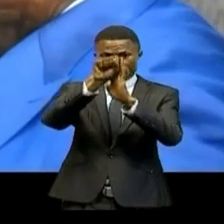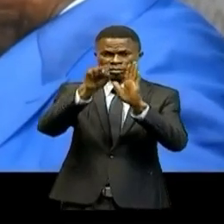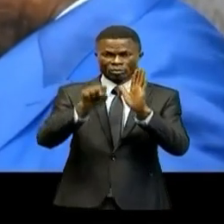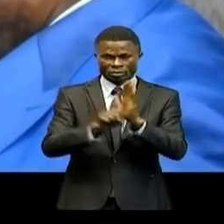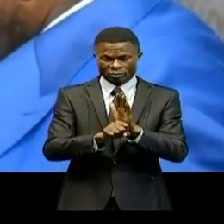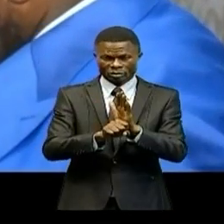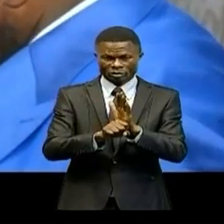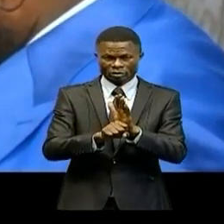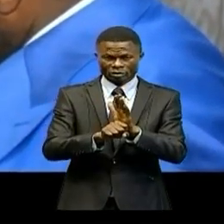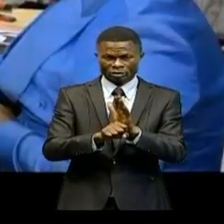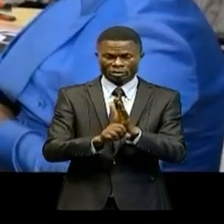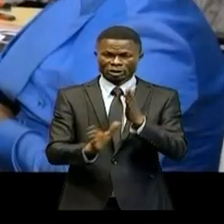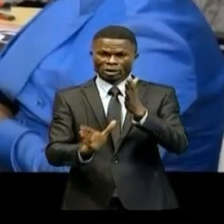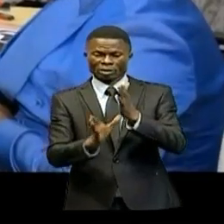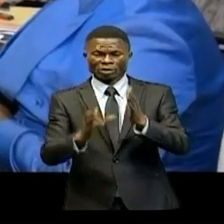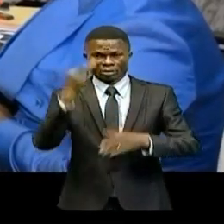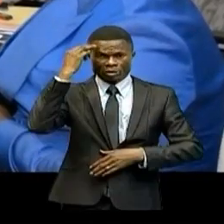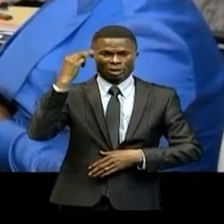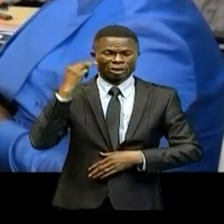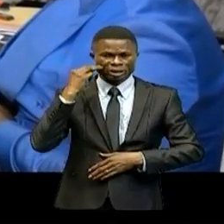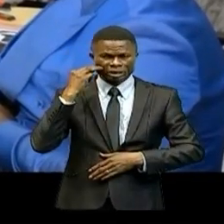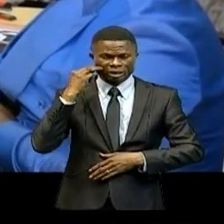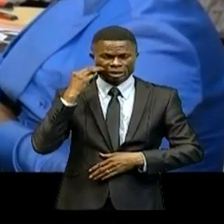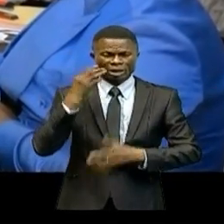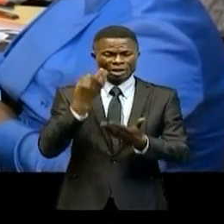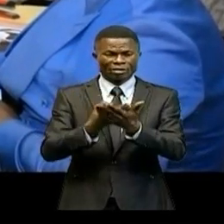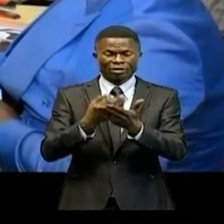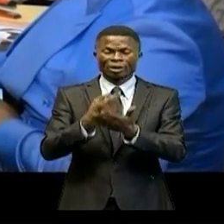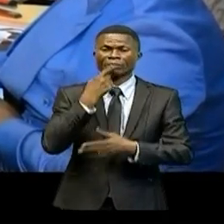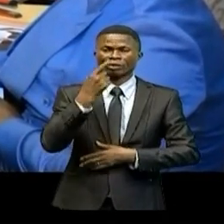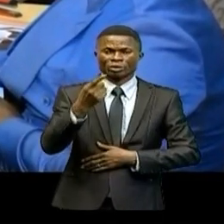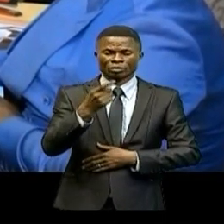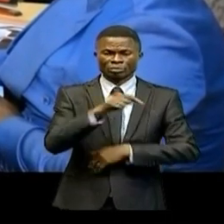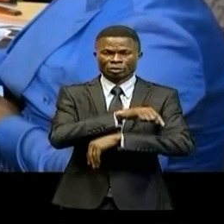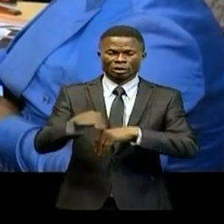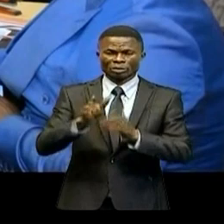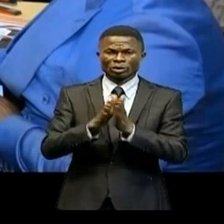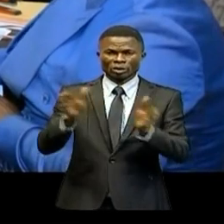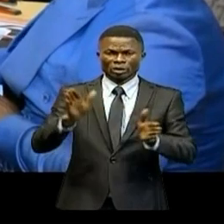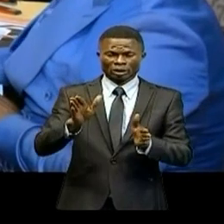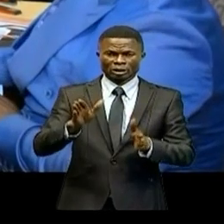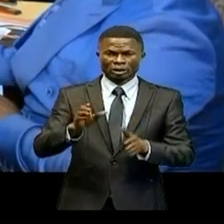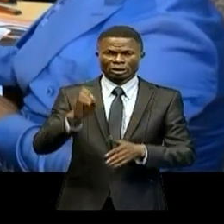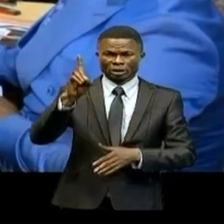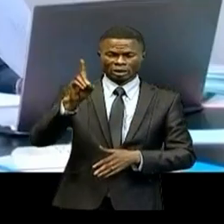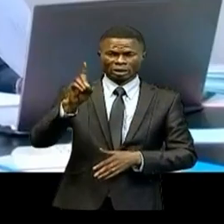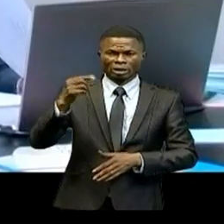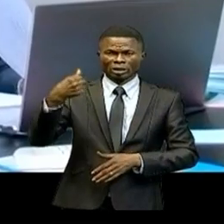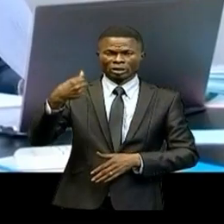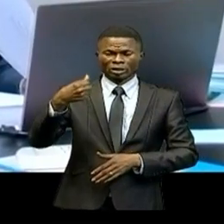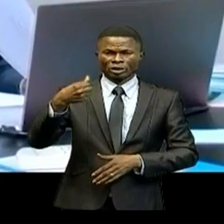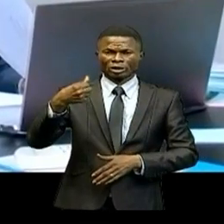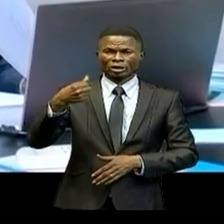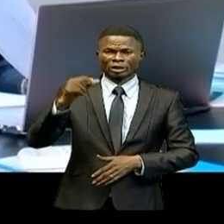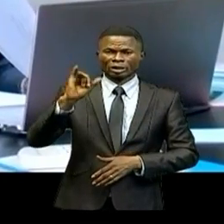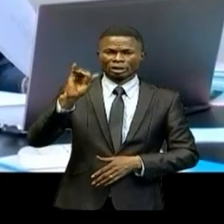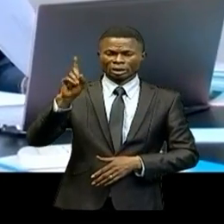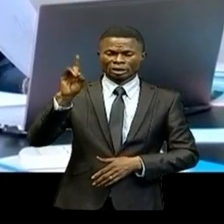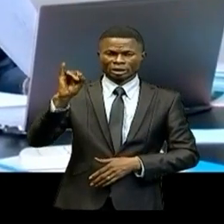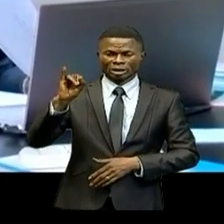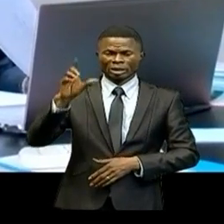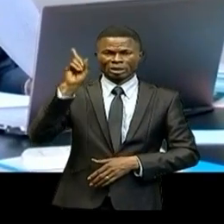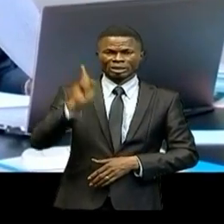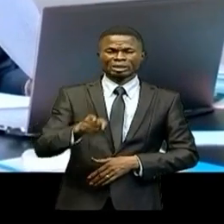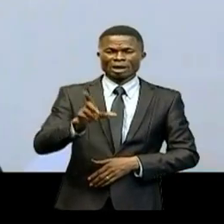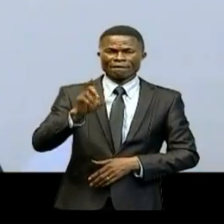commentées par la vice-ministre des Finances, la Direction générale des impôts d'EGI a réalisé 121%